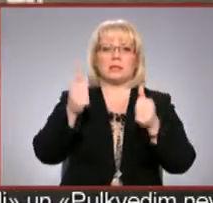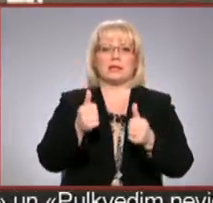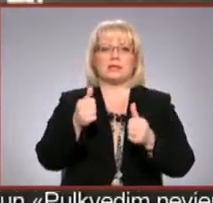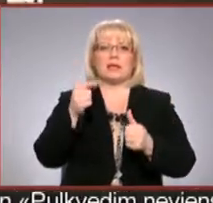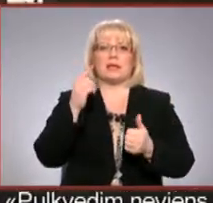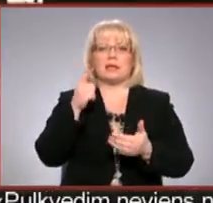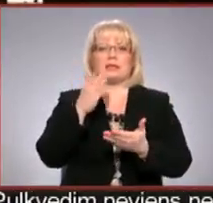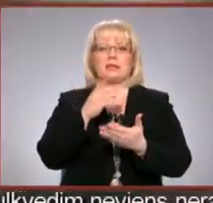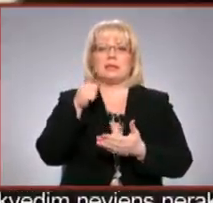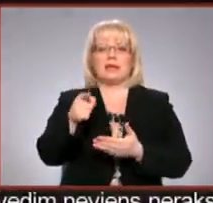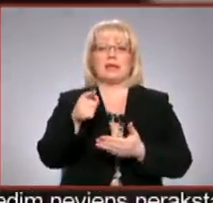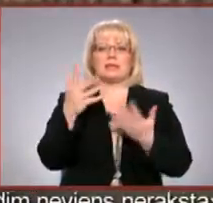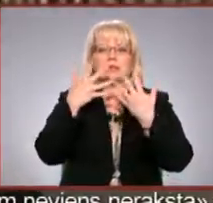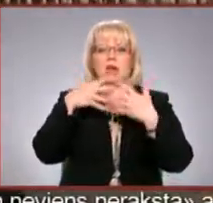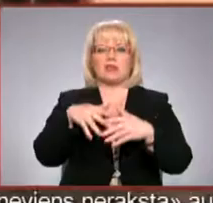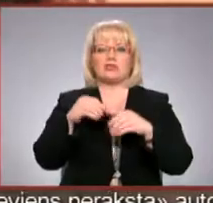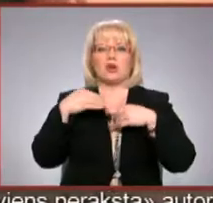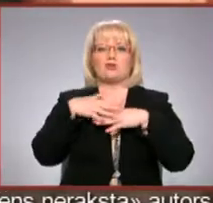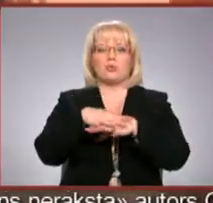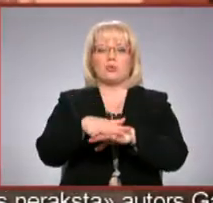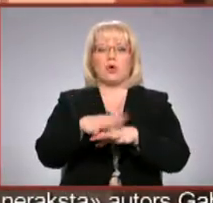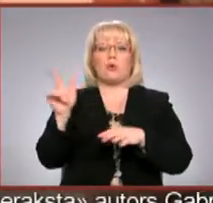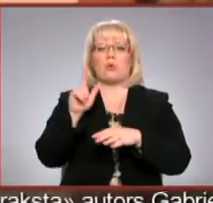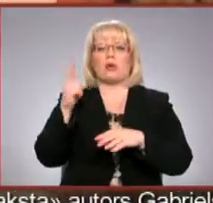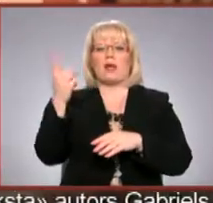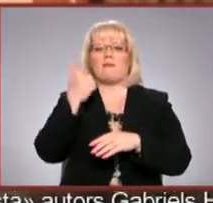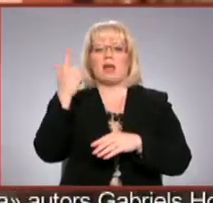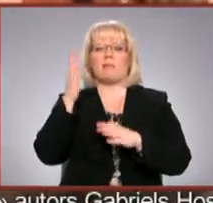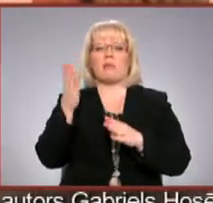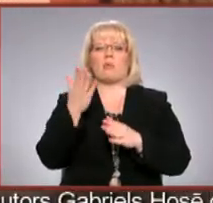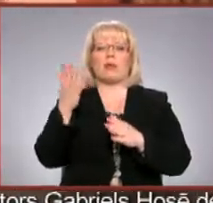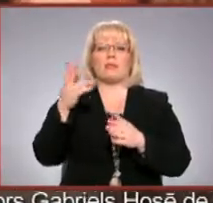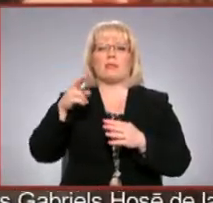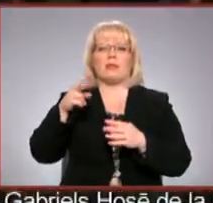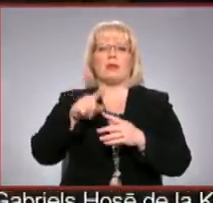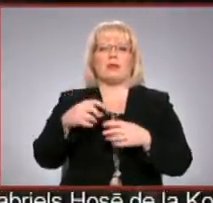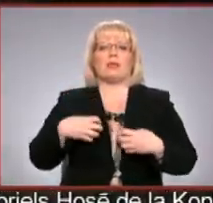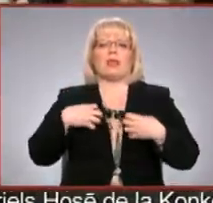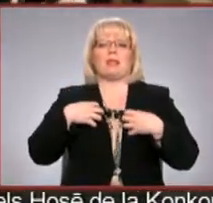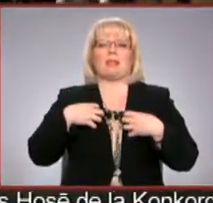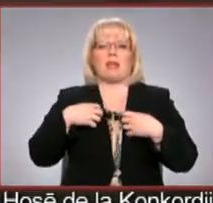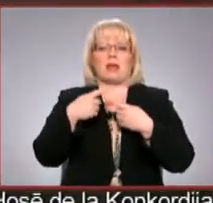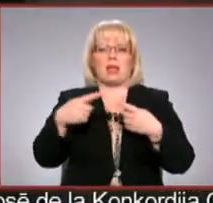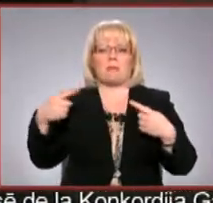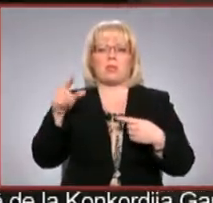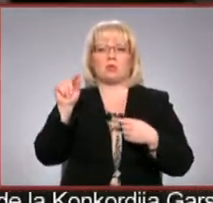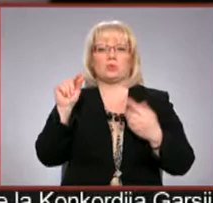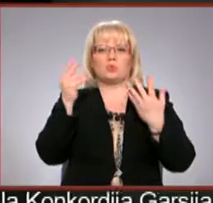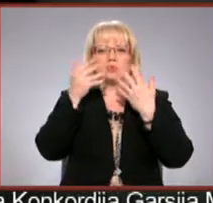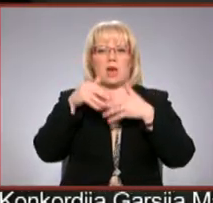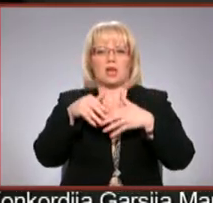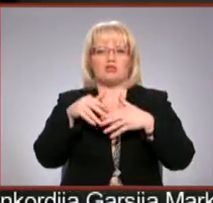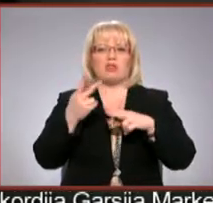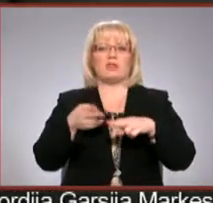sarežģītā struktūrā, kā filma, kurā ir thriller elementi. Tas ir drusku par sarežģītu, un tāpēc,